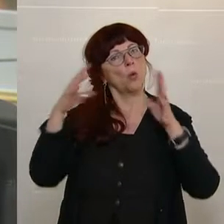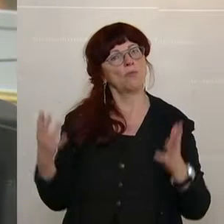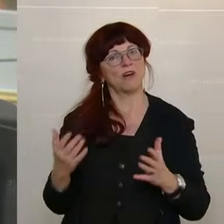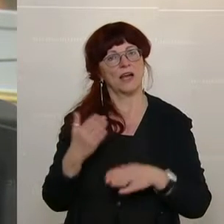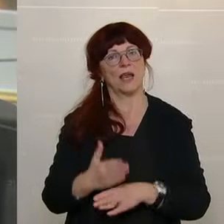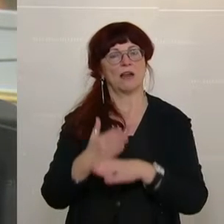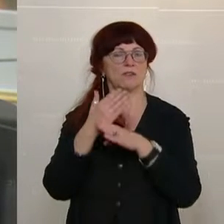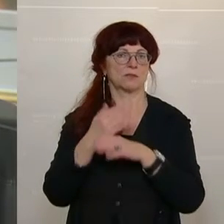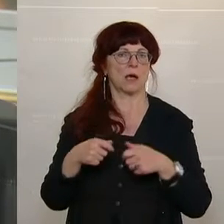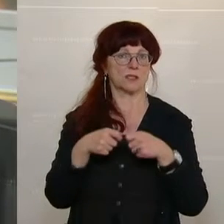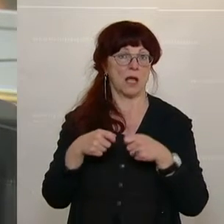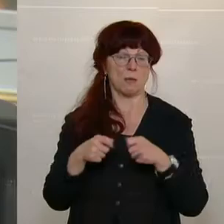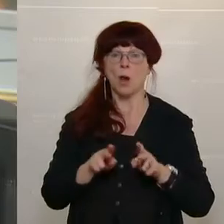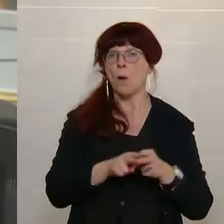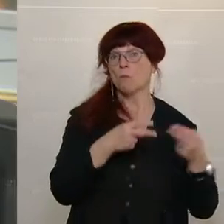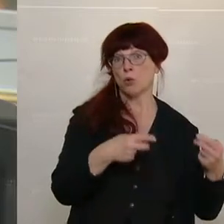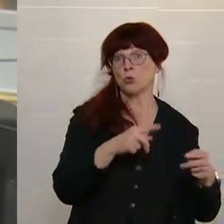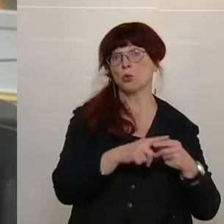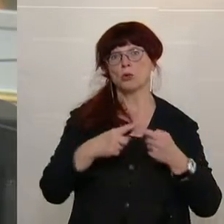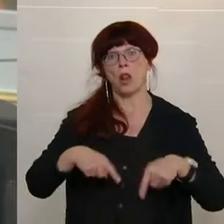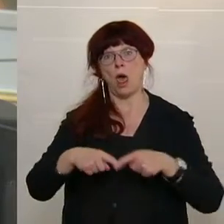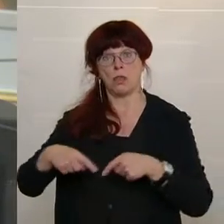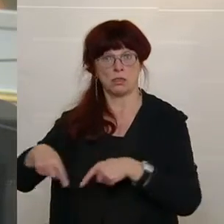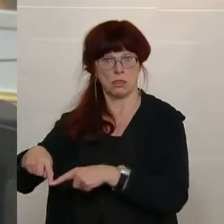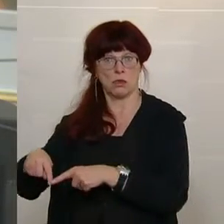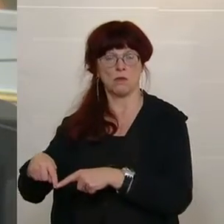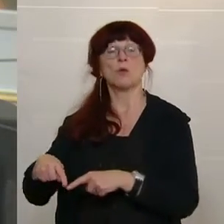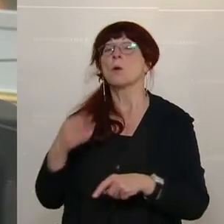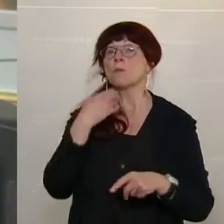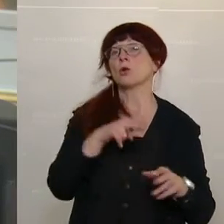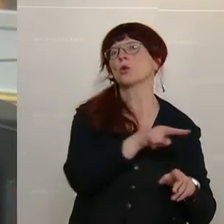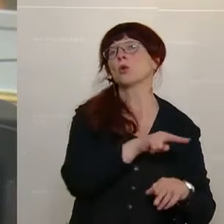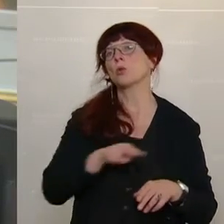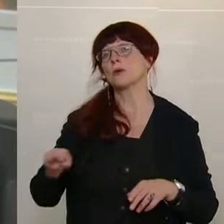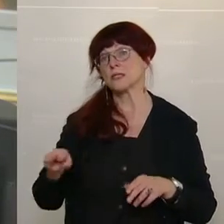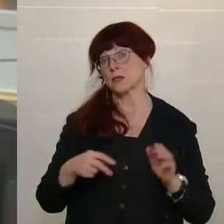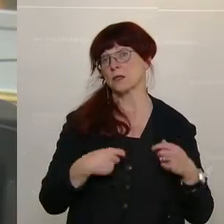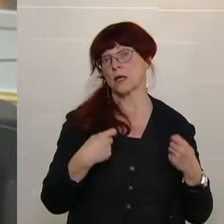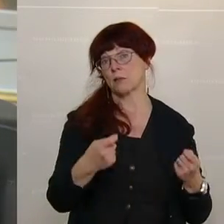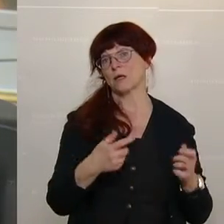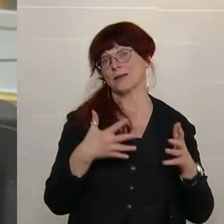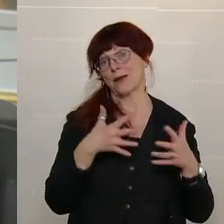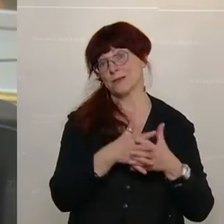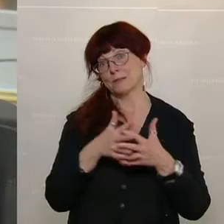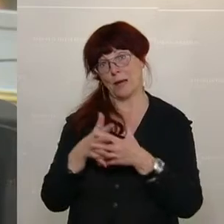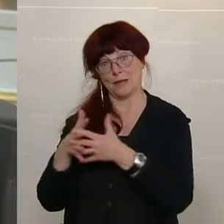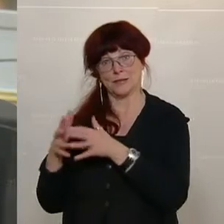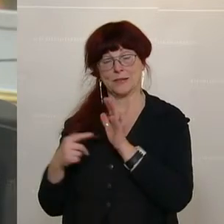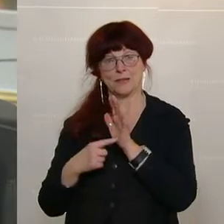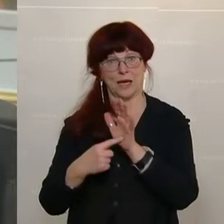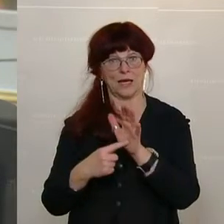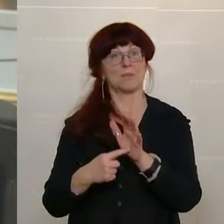Landesebene, um hier eine Übersicht zu geben und um hier auch Transparenz herzustellen. Diese Prüfung ist im